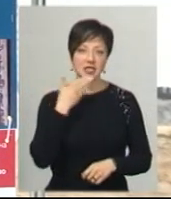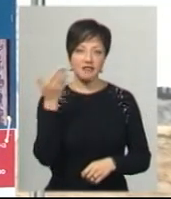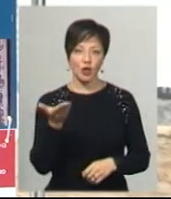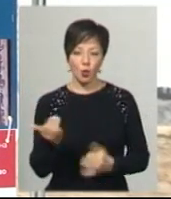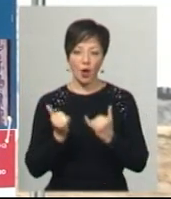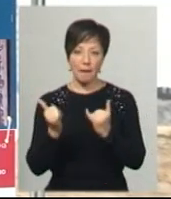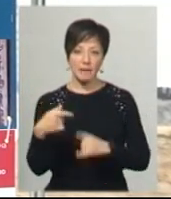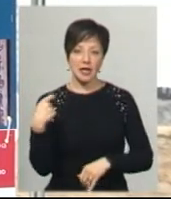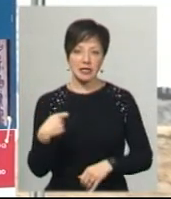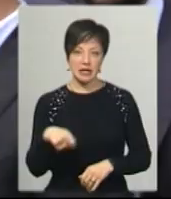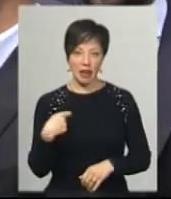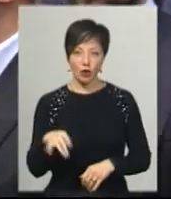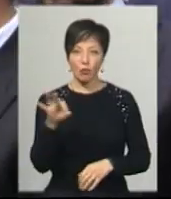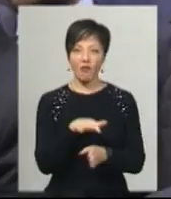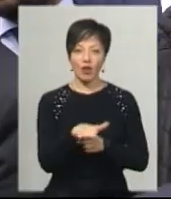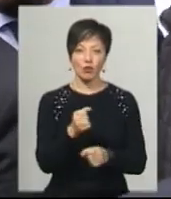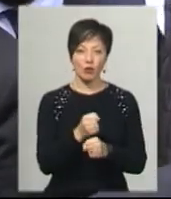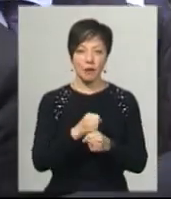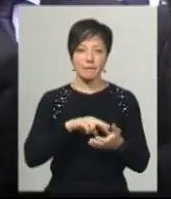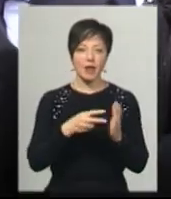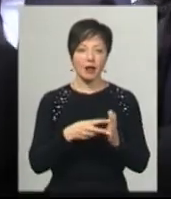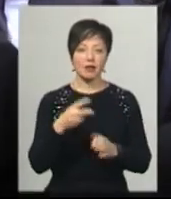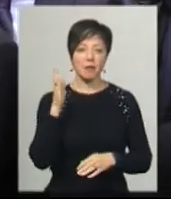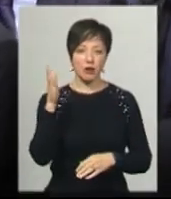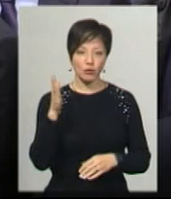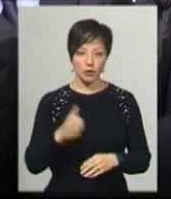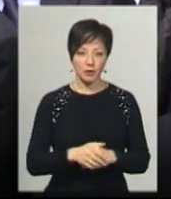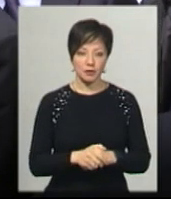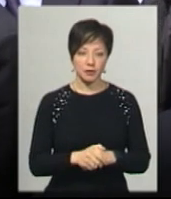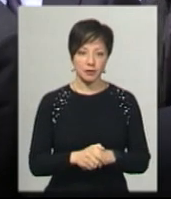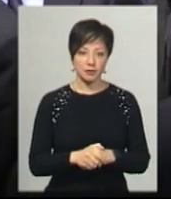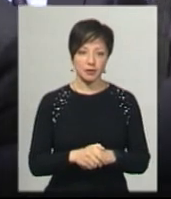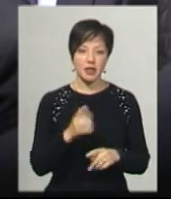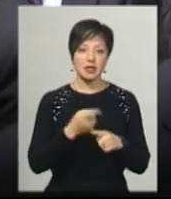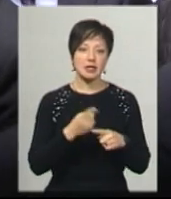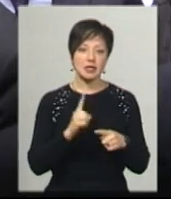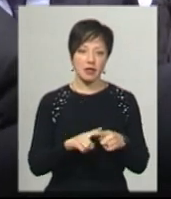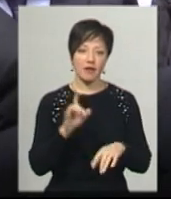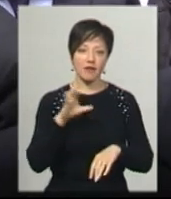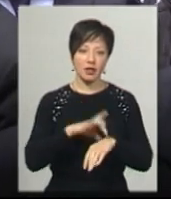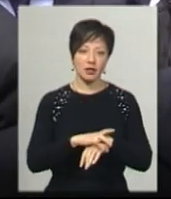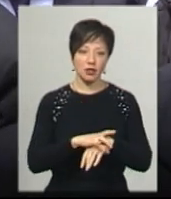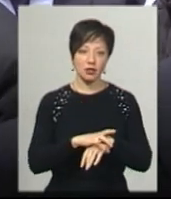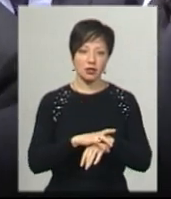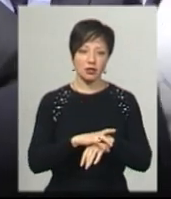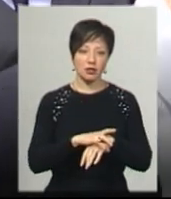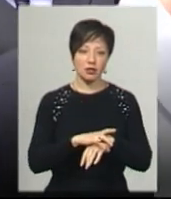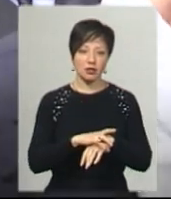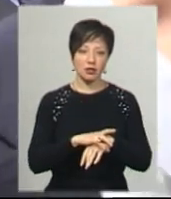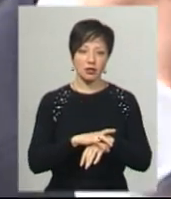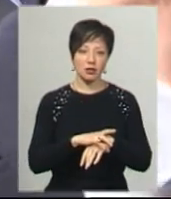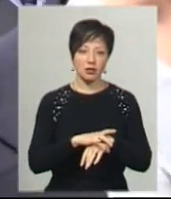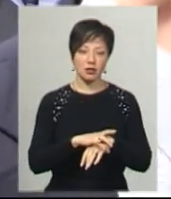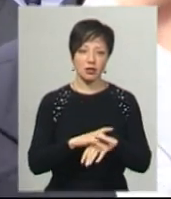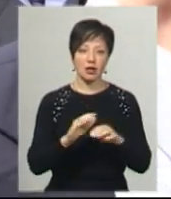виконані роботи та плани на майбутнє. Дошкільний навчальний заклад «Малий правом». Це фактично у Словийський район. Це також